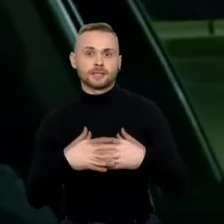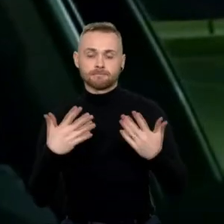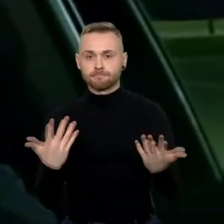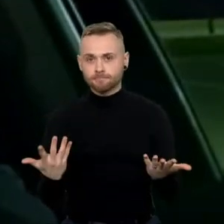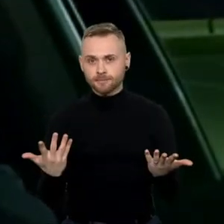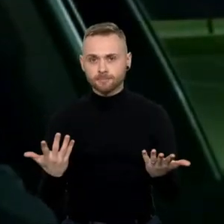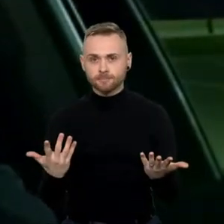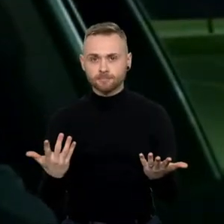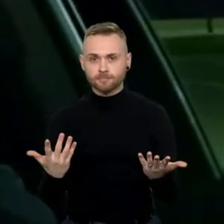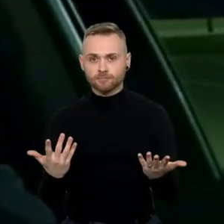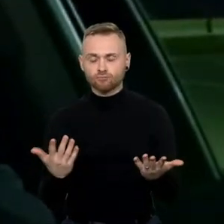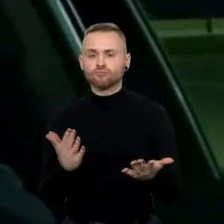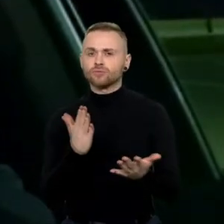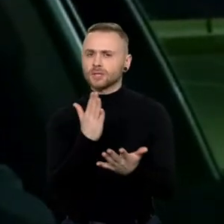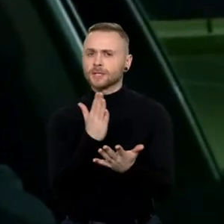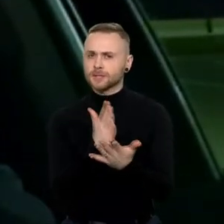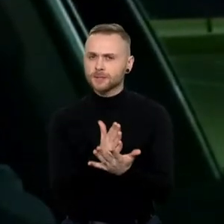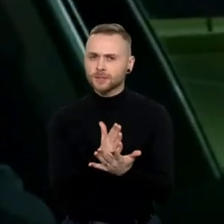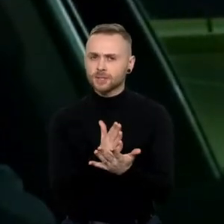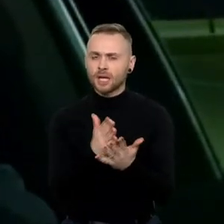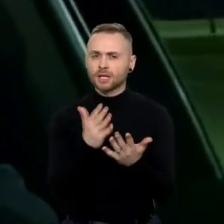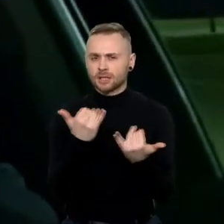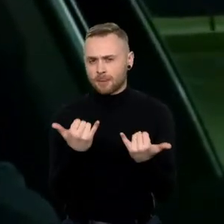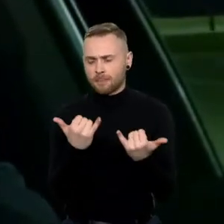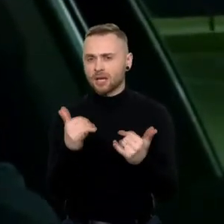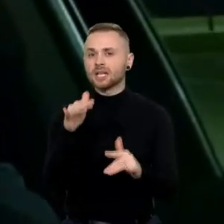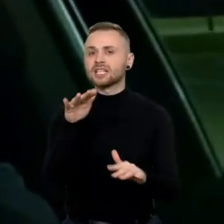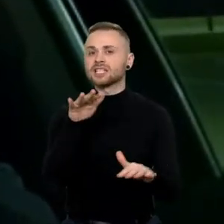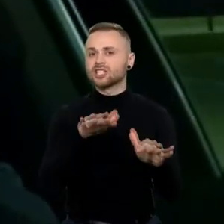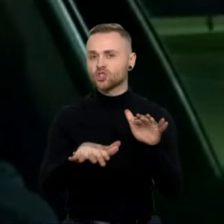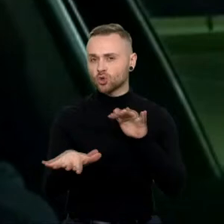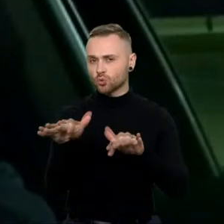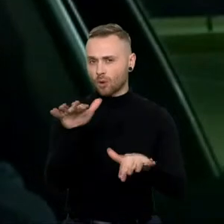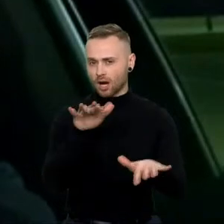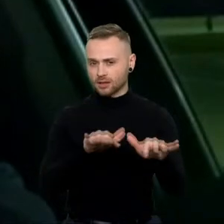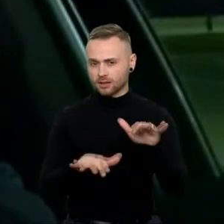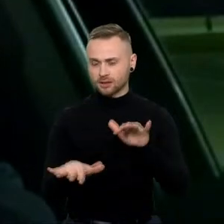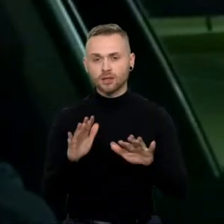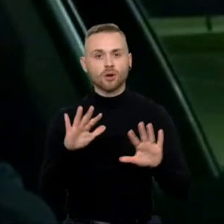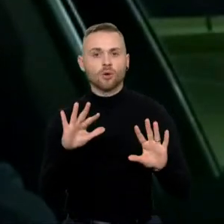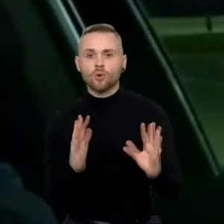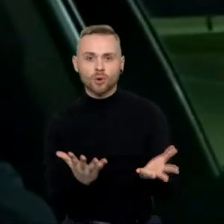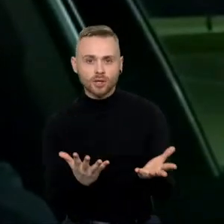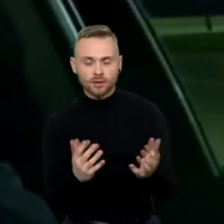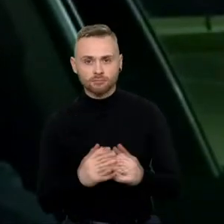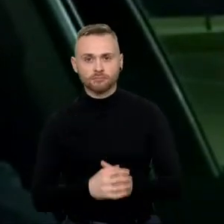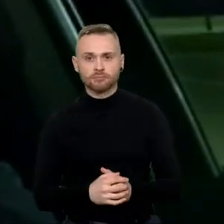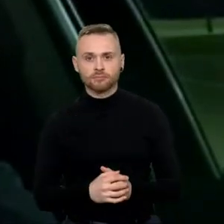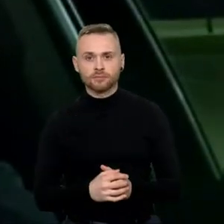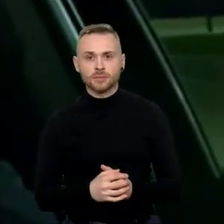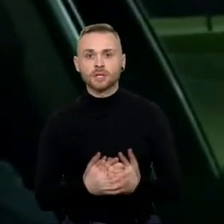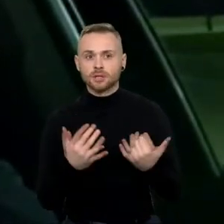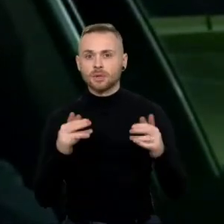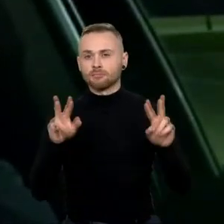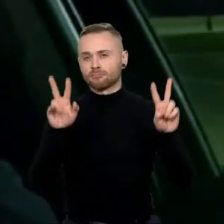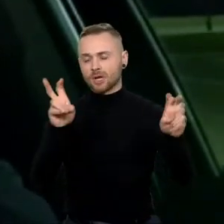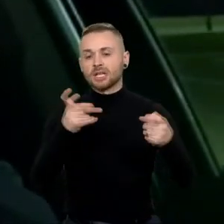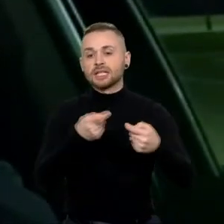yra situacija tokia geopolitinė, įtempta,